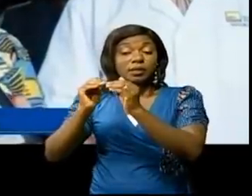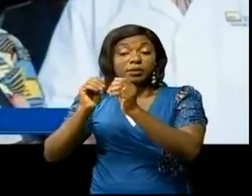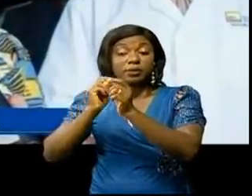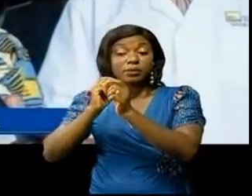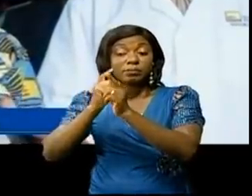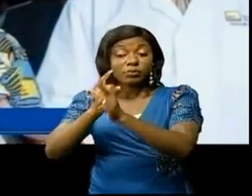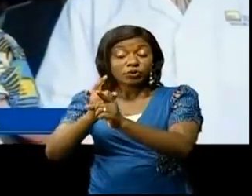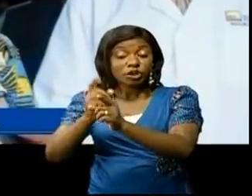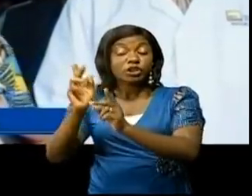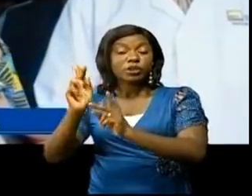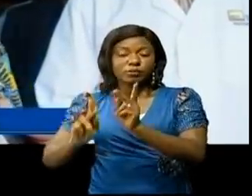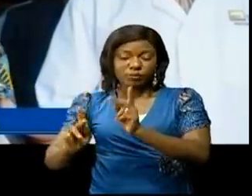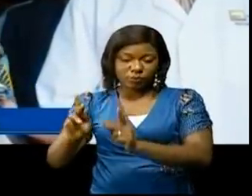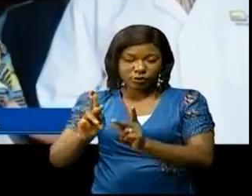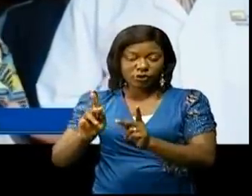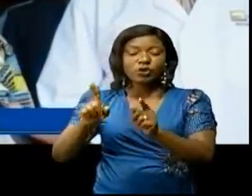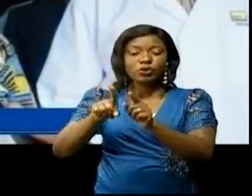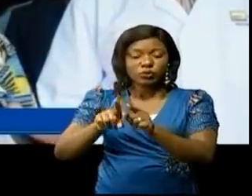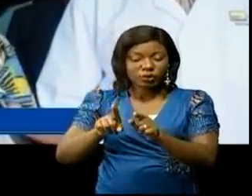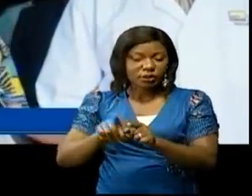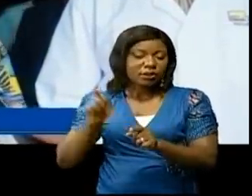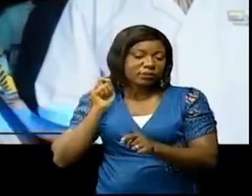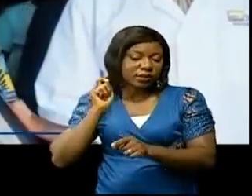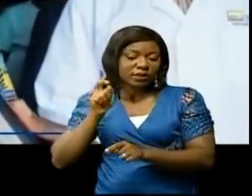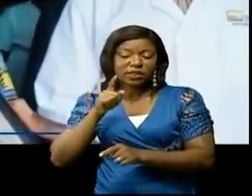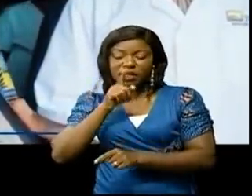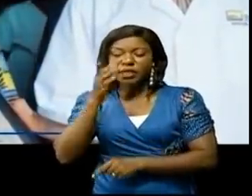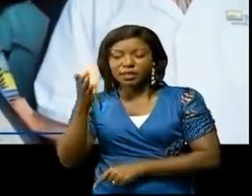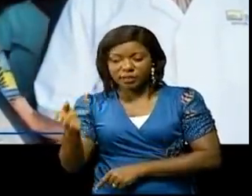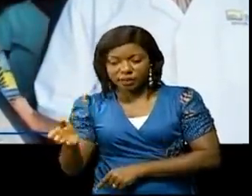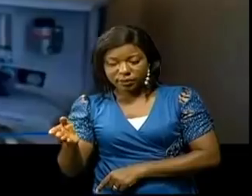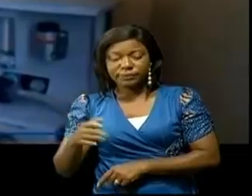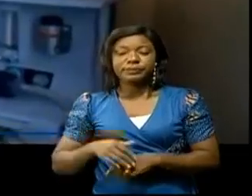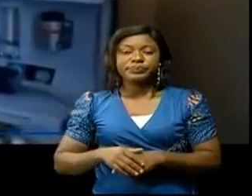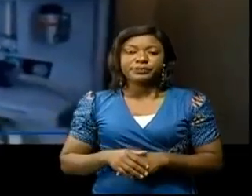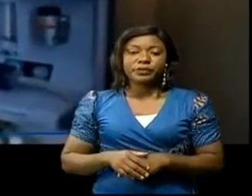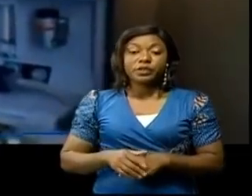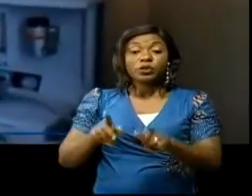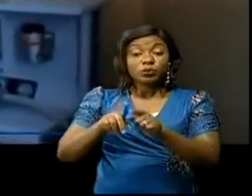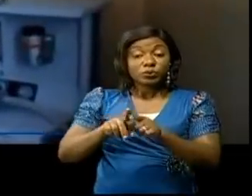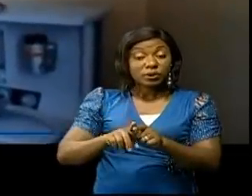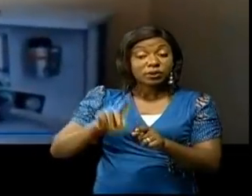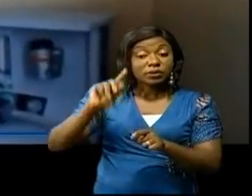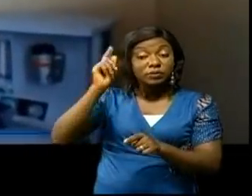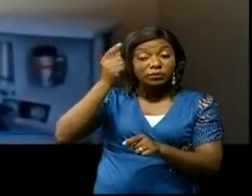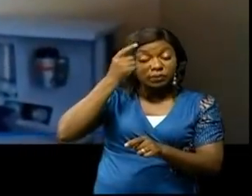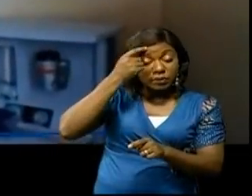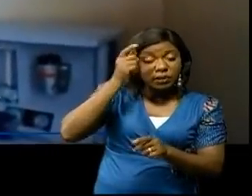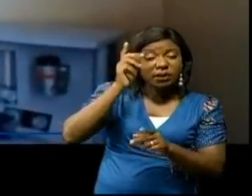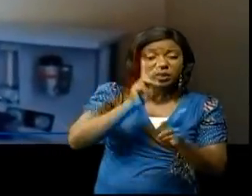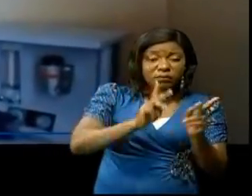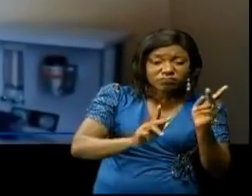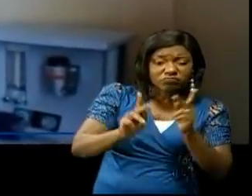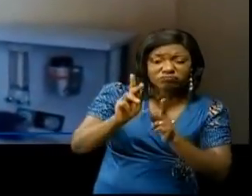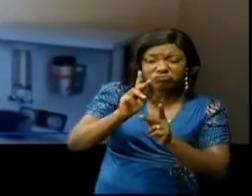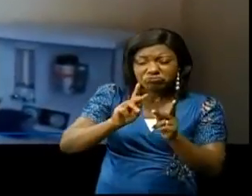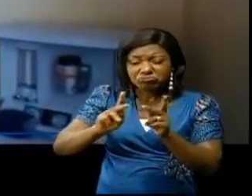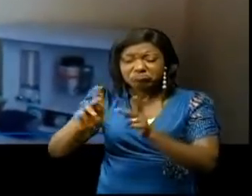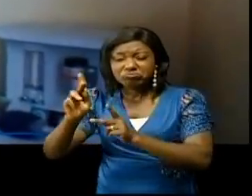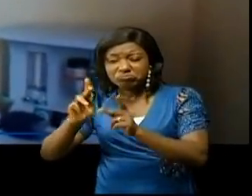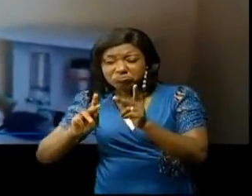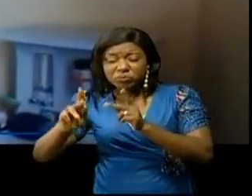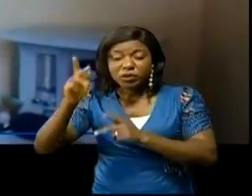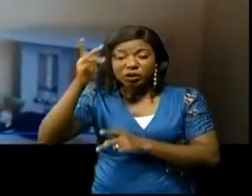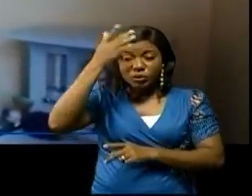Et ici le médecin est là, j'ai vu ce qu'il faut. Faisant d'une pierre deux coups, l'autorité provinciale a visité tous les compartiments de cet hôpital